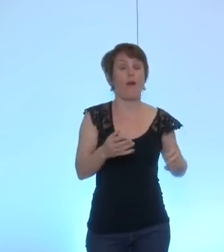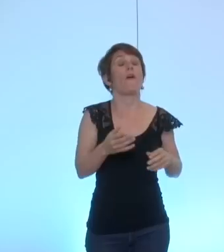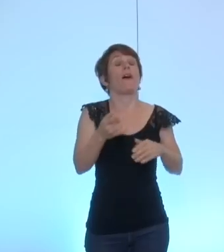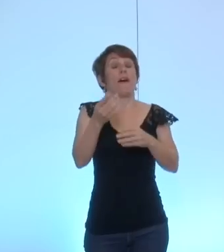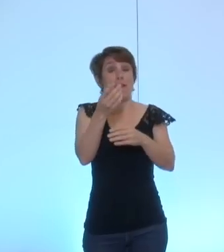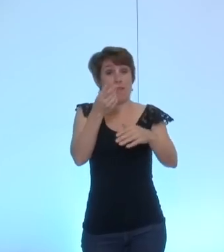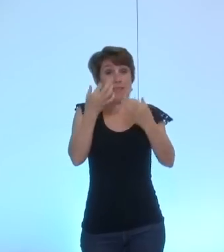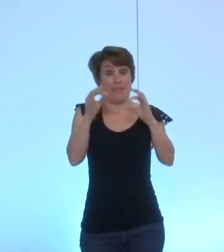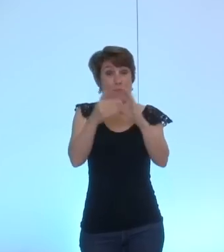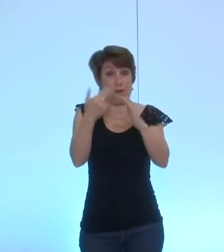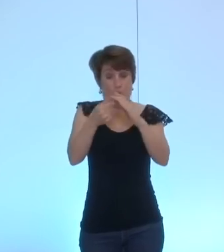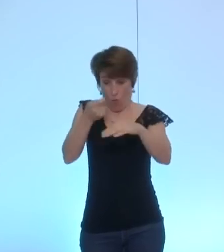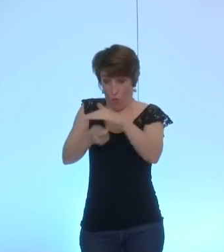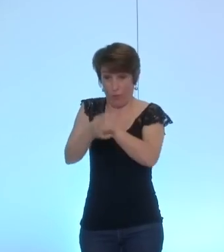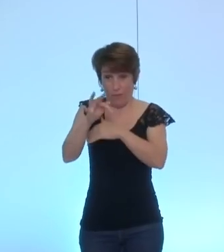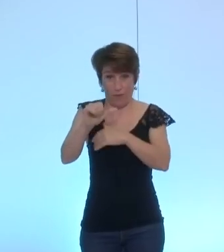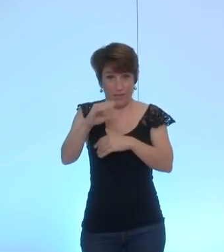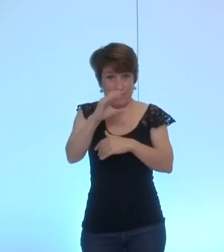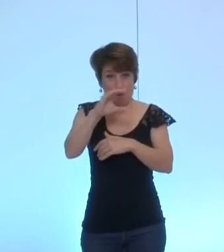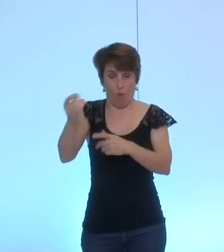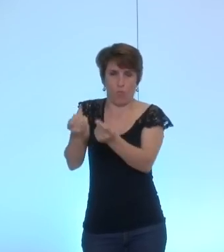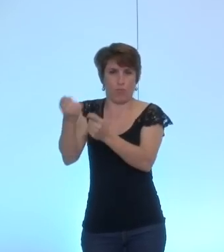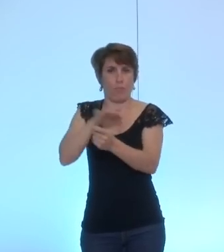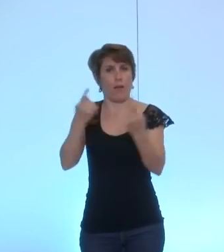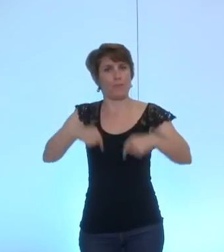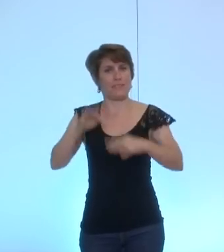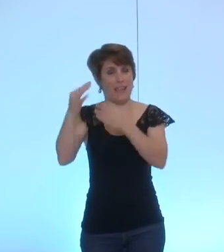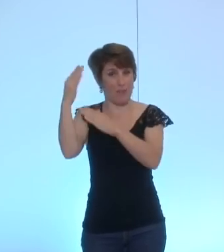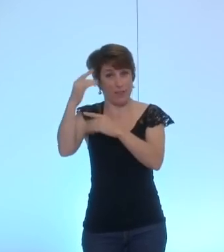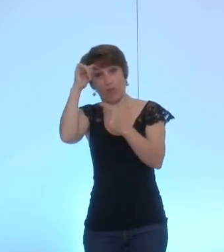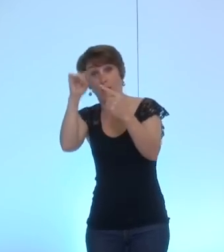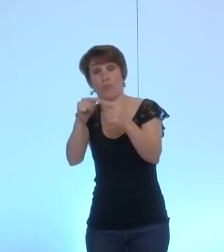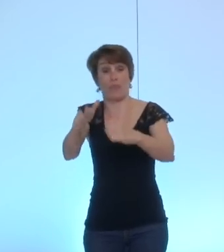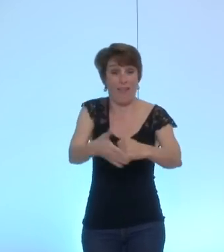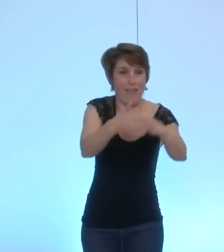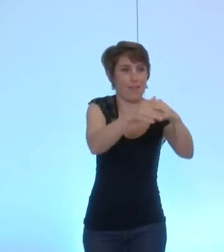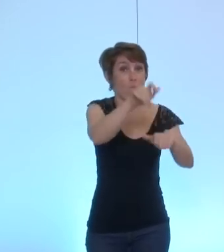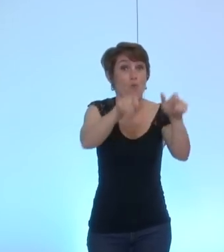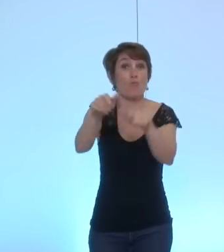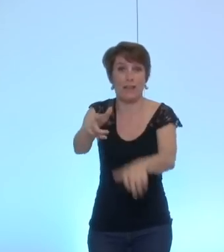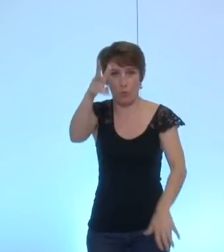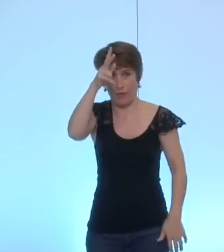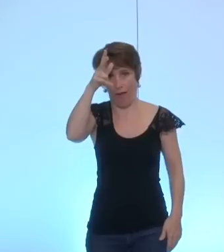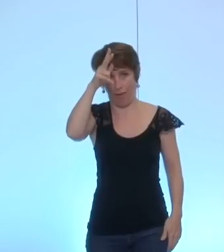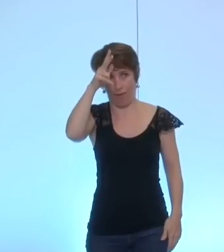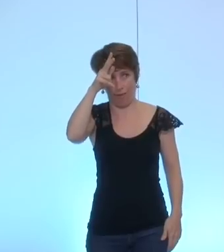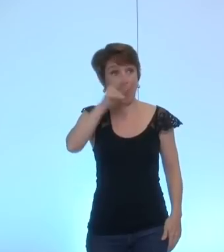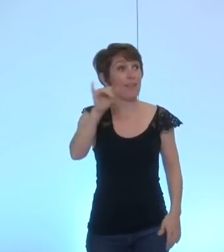subvention de 10 000 euros au face écho hébergé par le ministère des affaires étrangères pour venir en aide à la population irakienne qui est pour